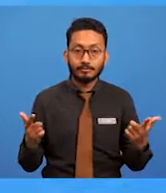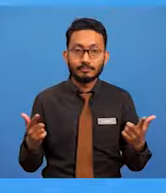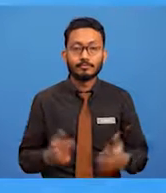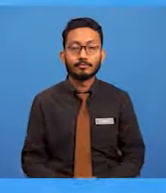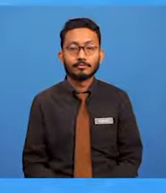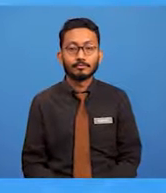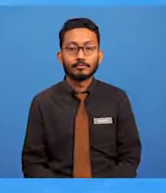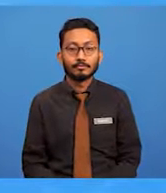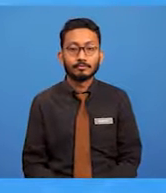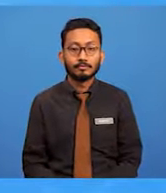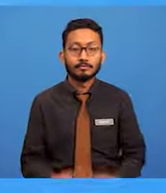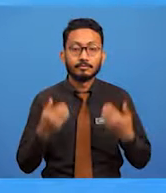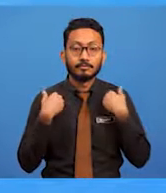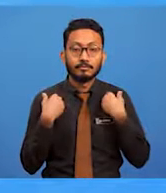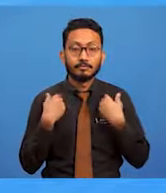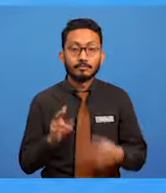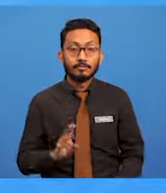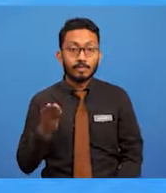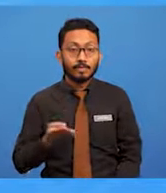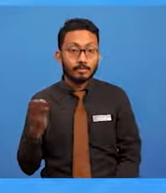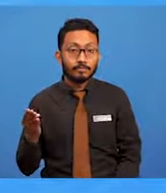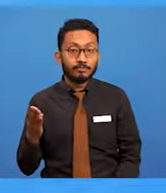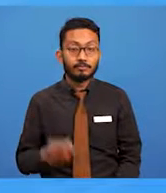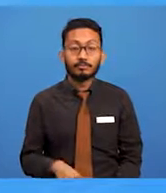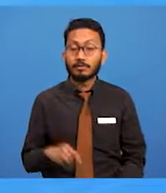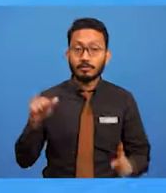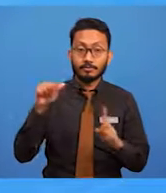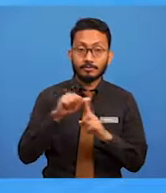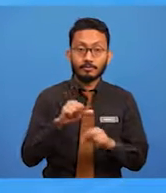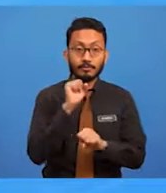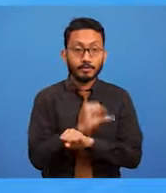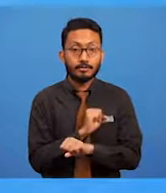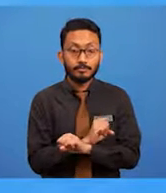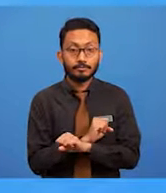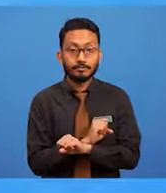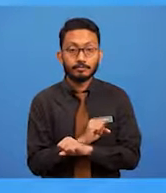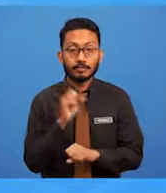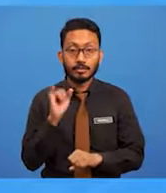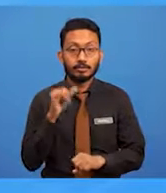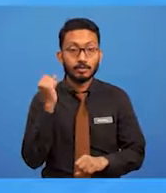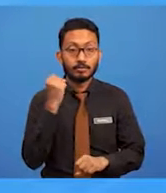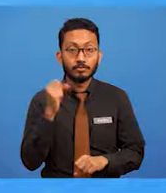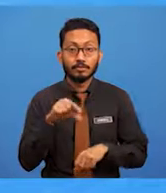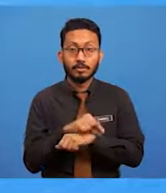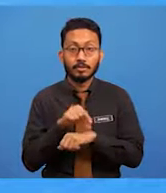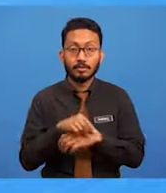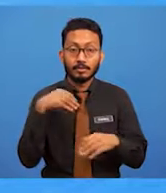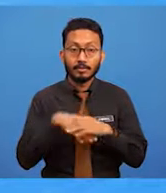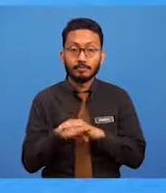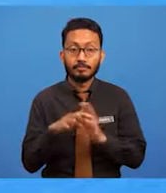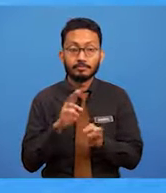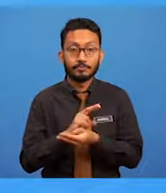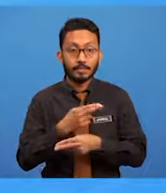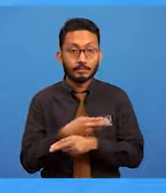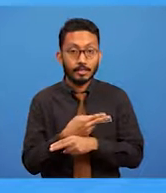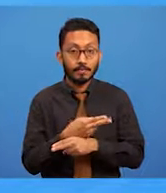Terdapat beberapa arahan kerja yang sering digunakan dalam sesuatu reka bentuk. Di sini ada